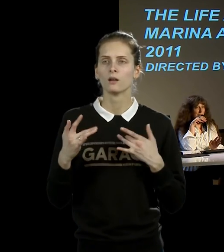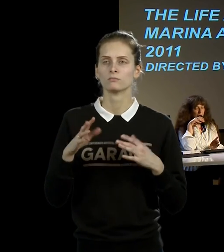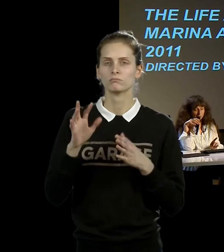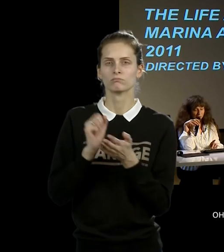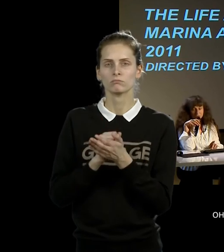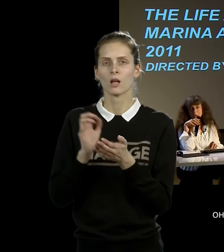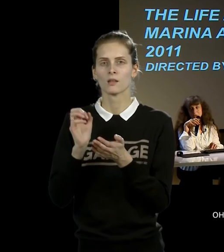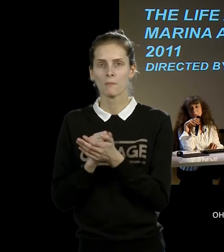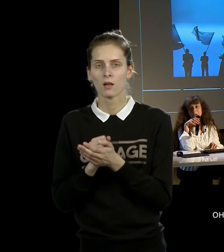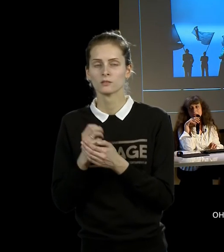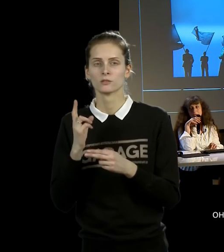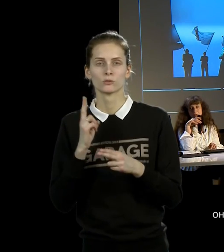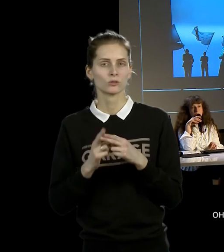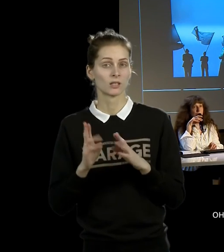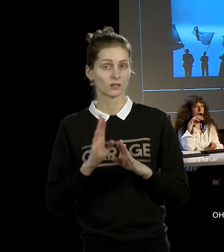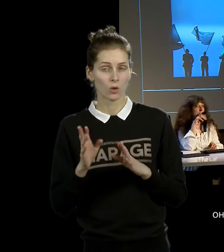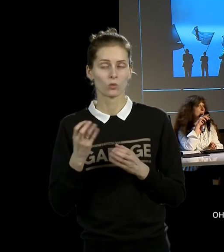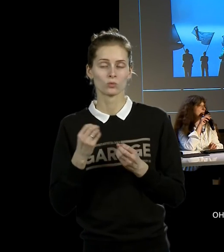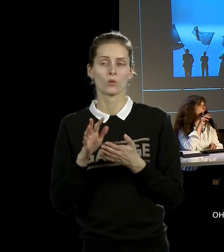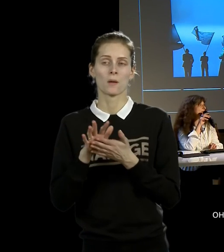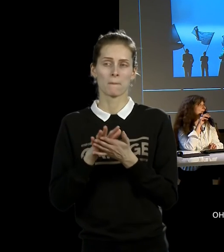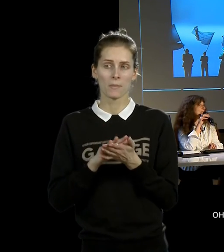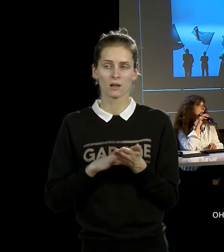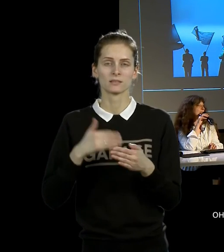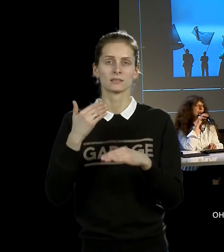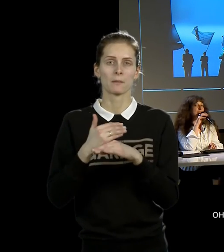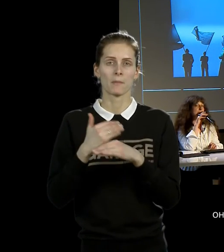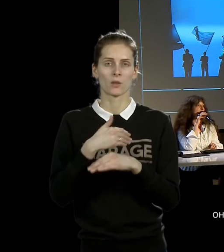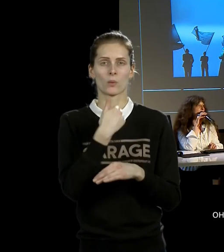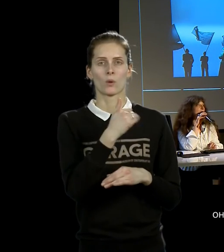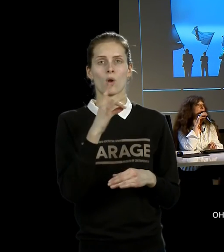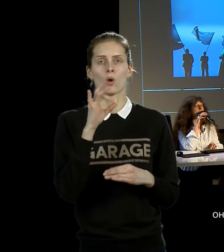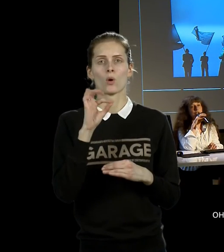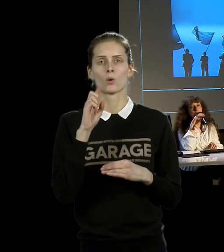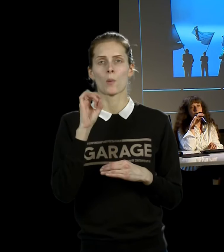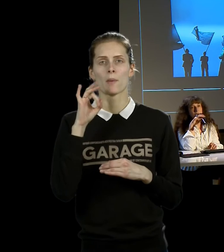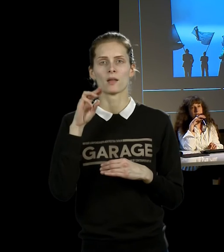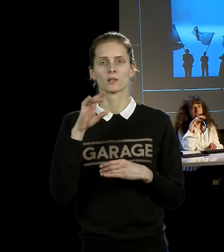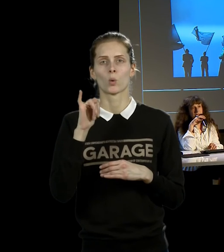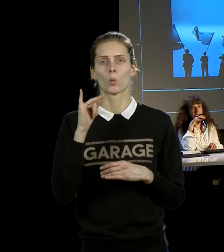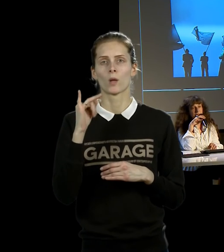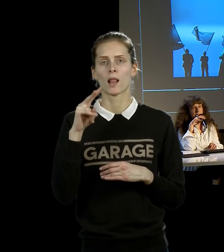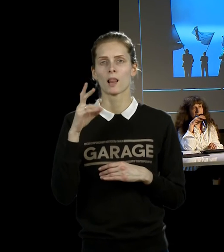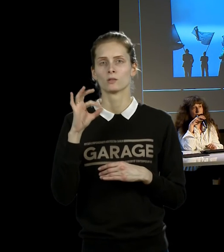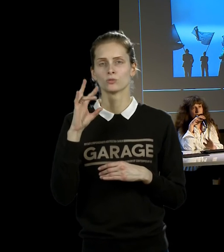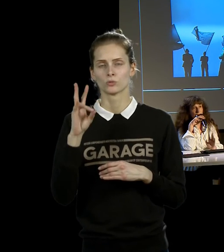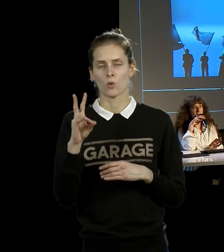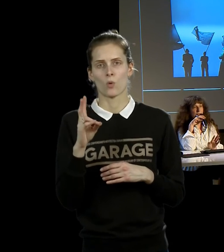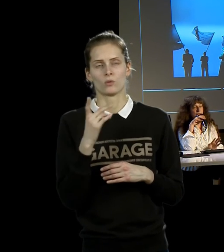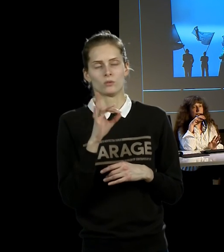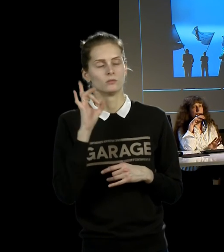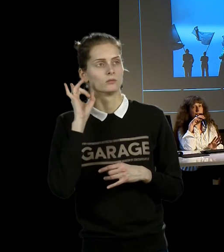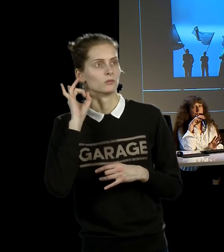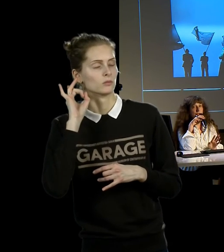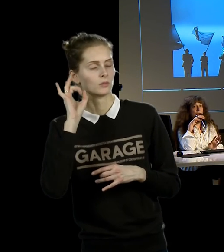Видимо, она будет продолжаться. Собственно, спектаклем Роберта Уилсона, одного из самых знаменитых режиссеров-авангардистов в мире, тоже такой